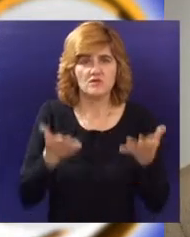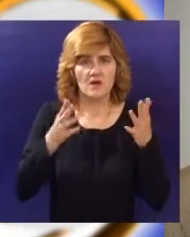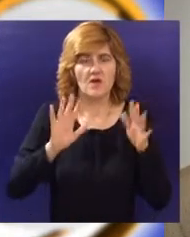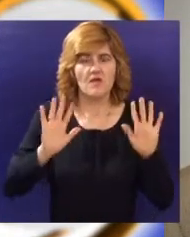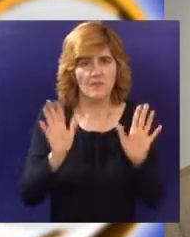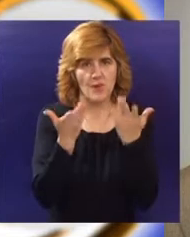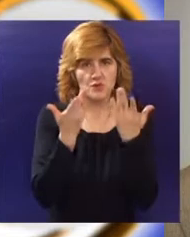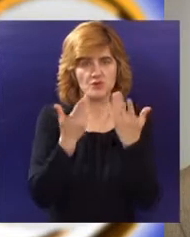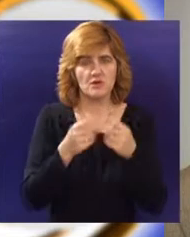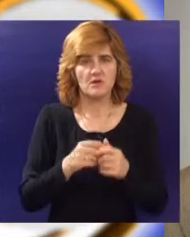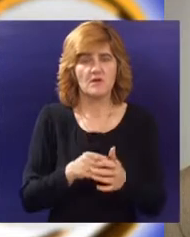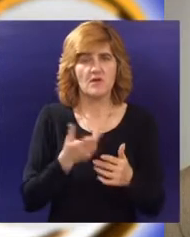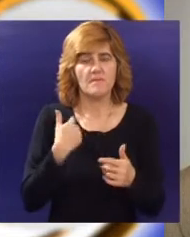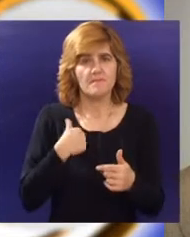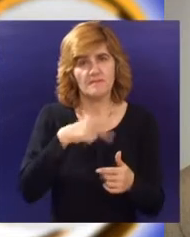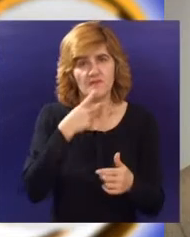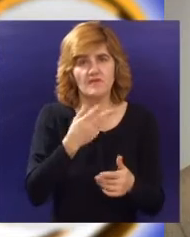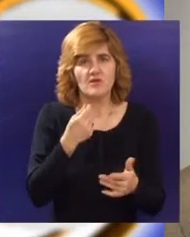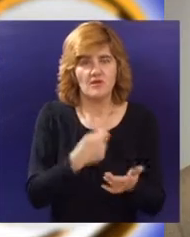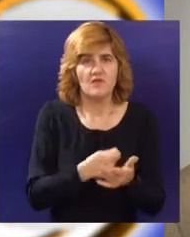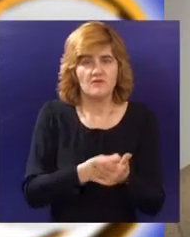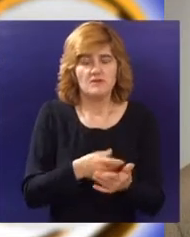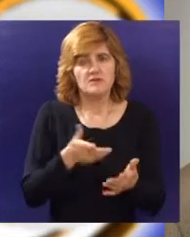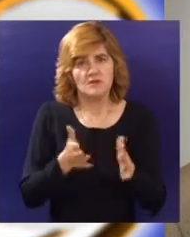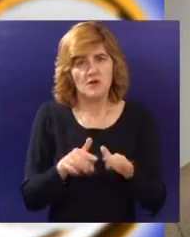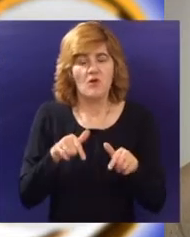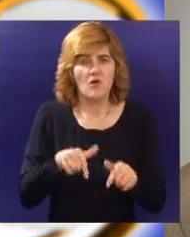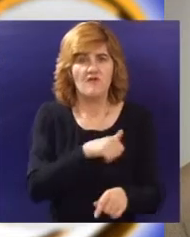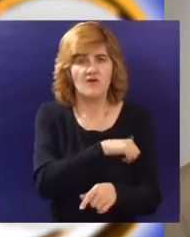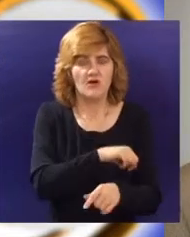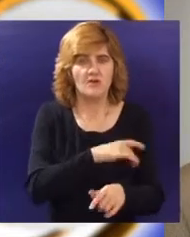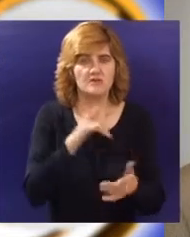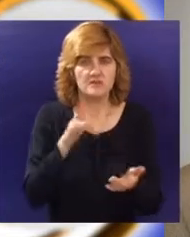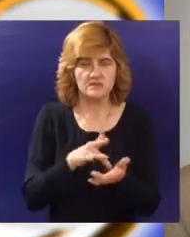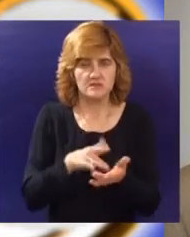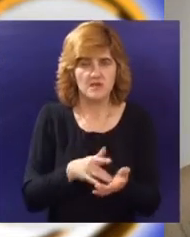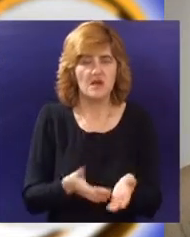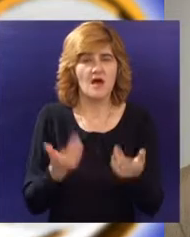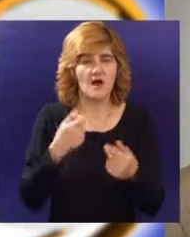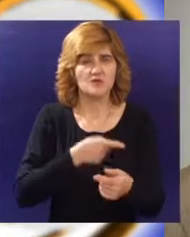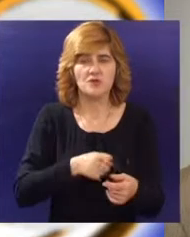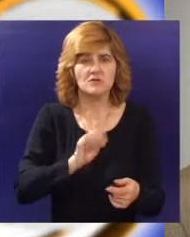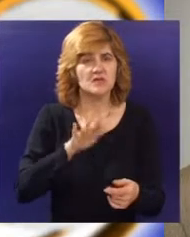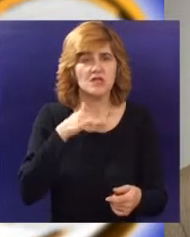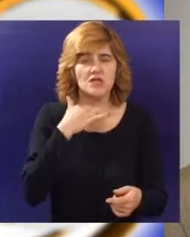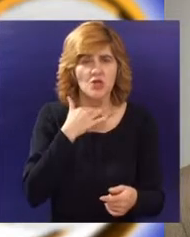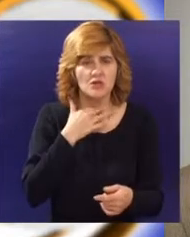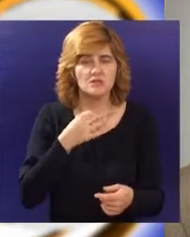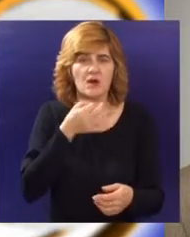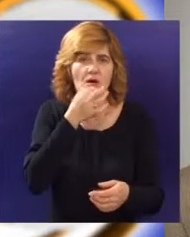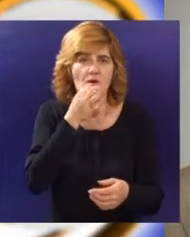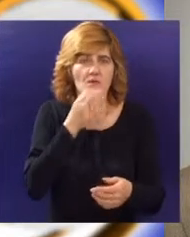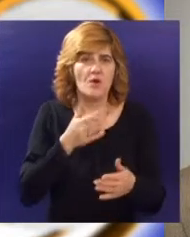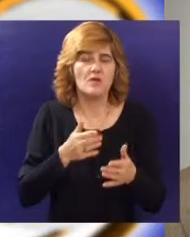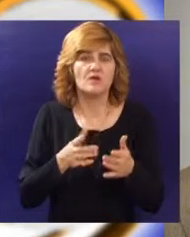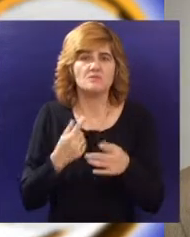možemo reći da će finansijski efekt biti dobri ove godine ali je to nažalost nedovoljno da se isprave višegodišnji